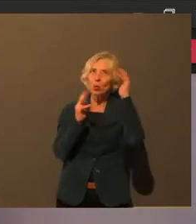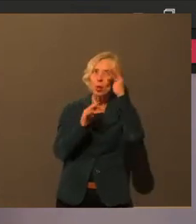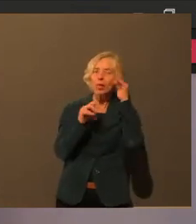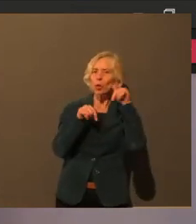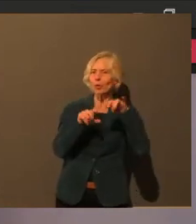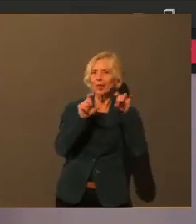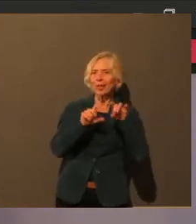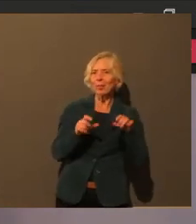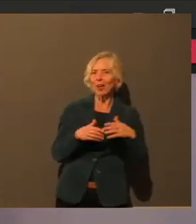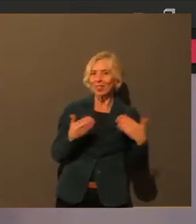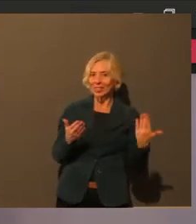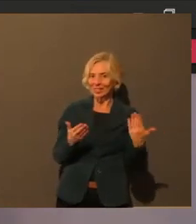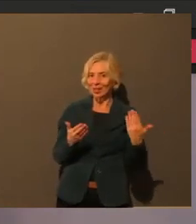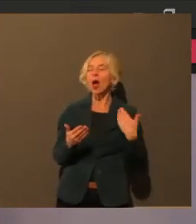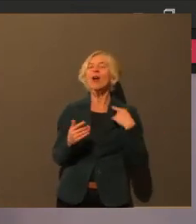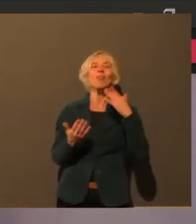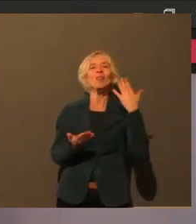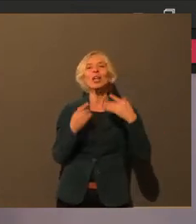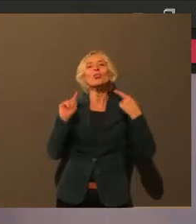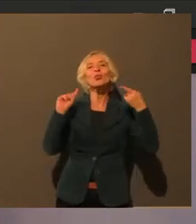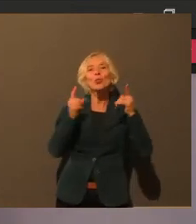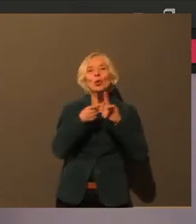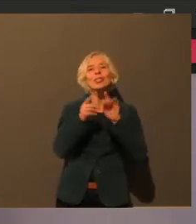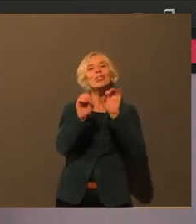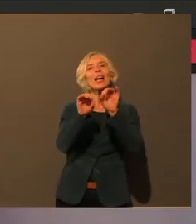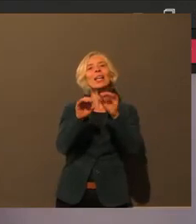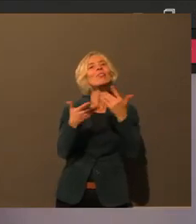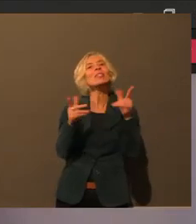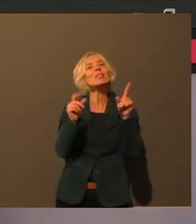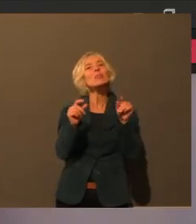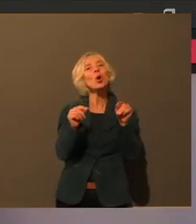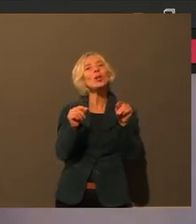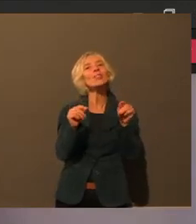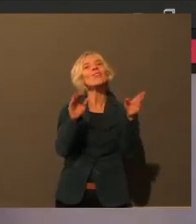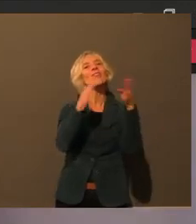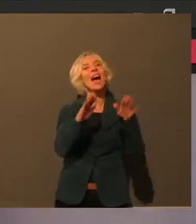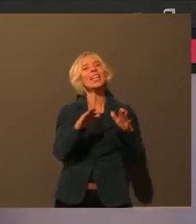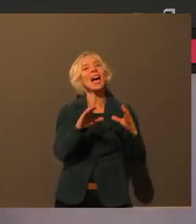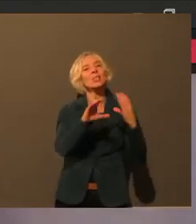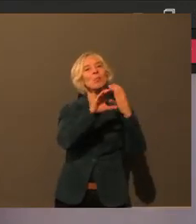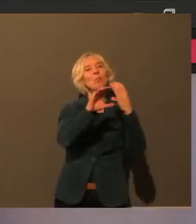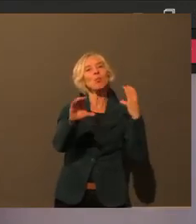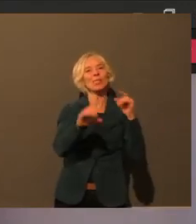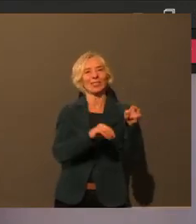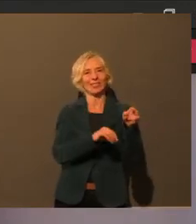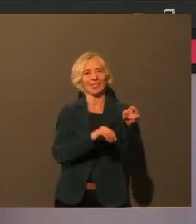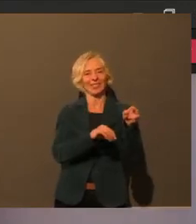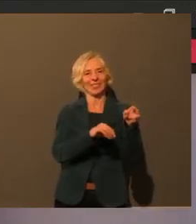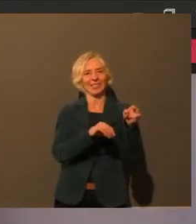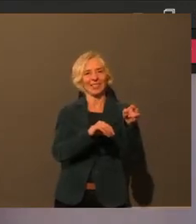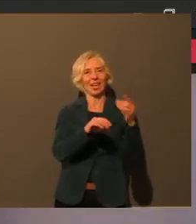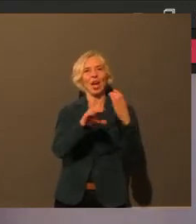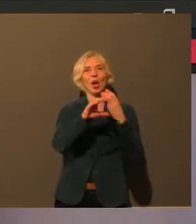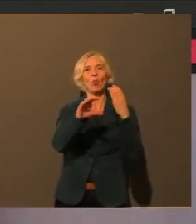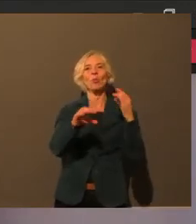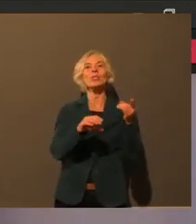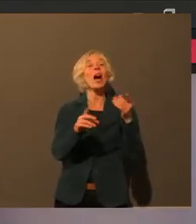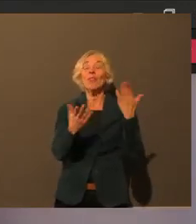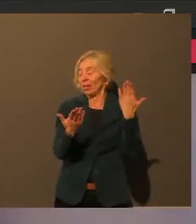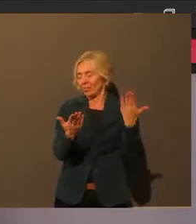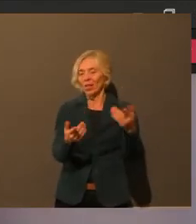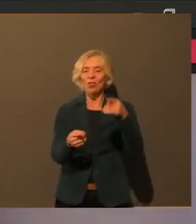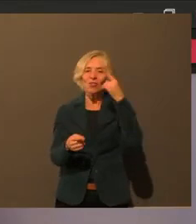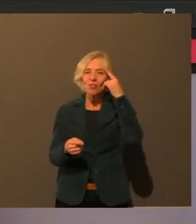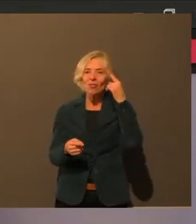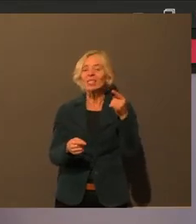dass man die Idee mal kurz vielleicht vorstellt. Es war eine Idee, dass man gerade, weil jetzt an Weihnachten bestimmt viele